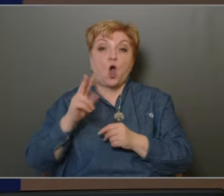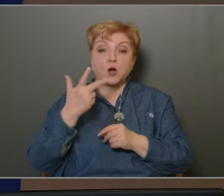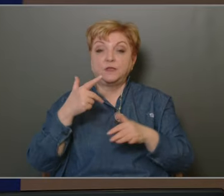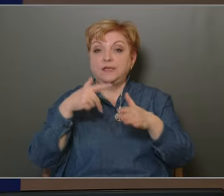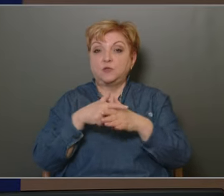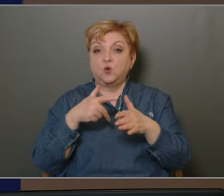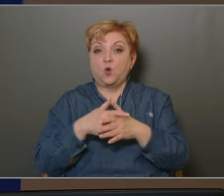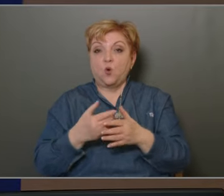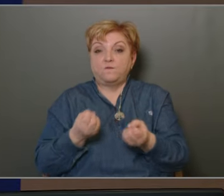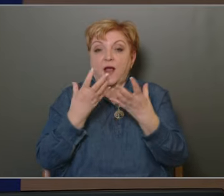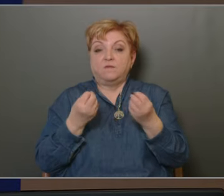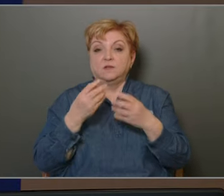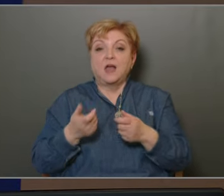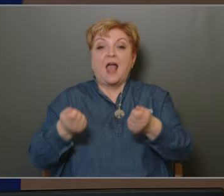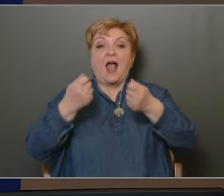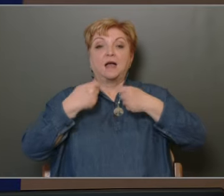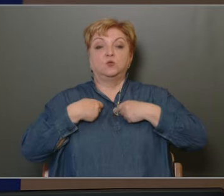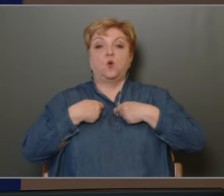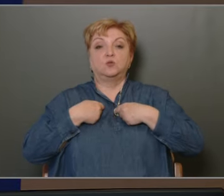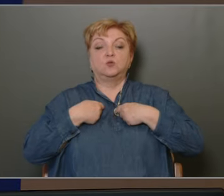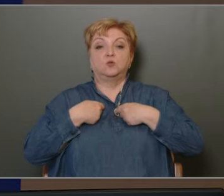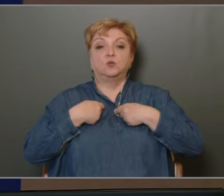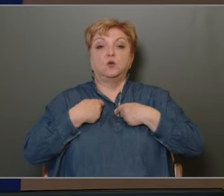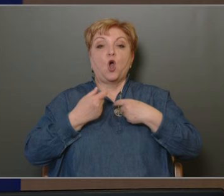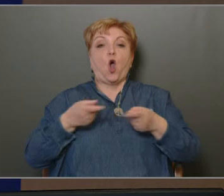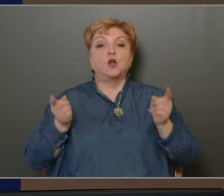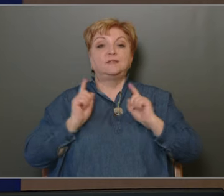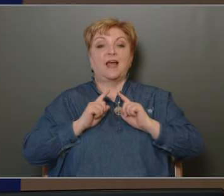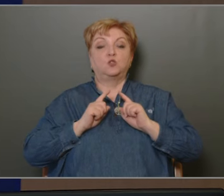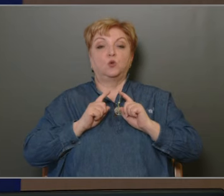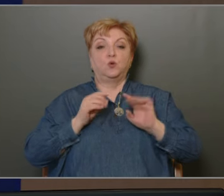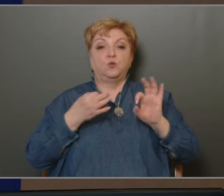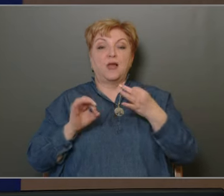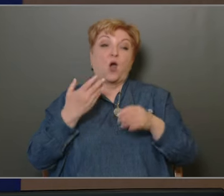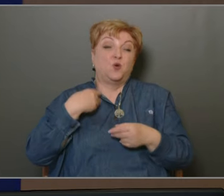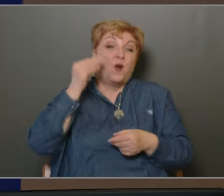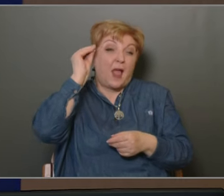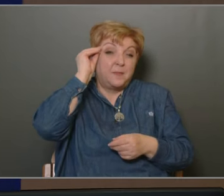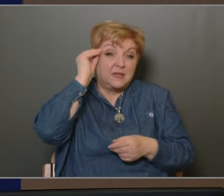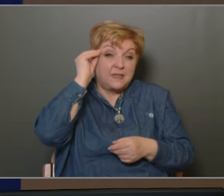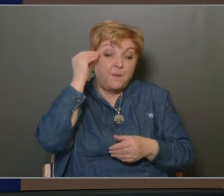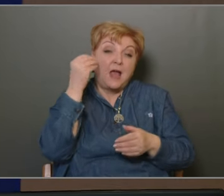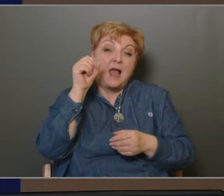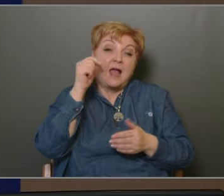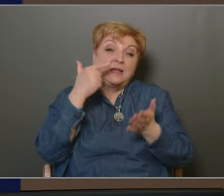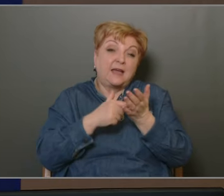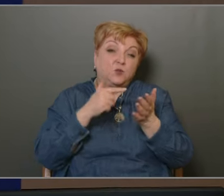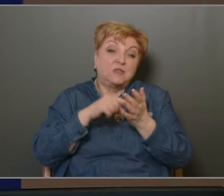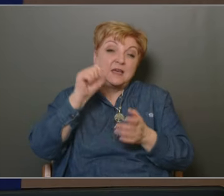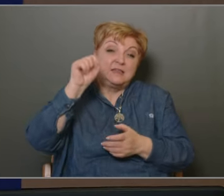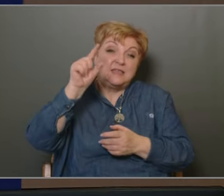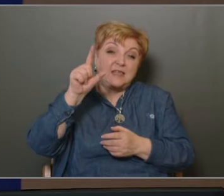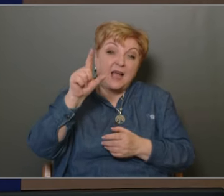felvetődik folyamatosan az átruházott hatásköröknek az ügye. Én szépen, ha jól emlészem, 2012-es az